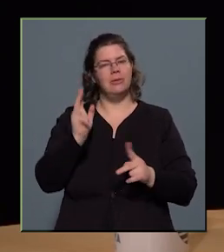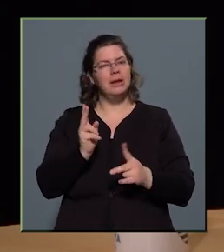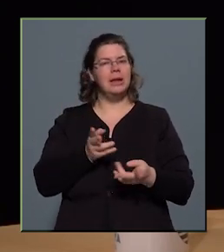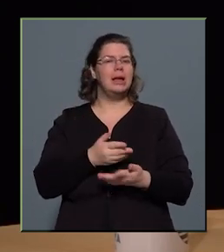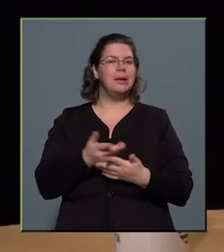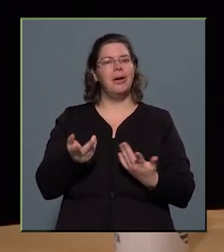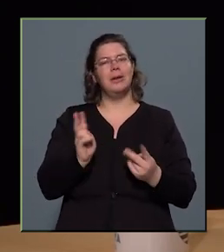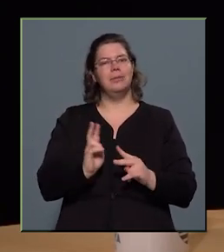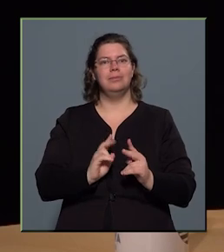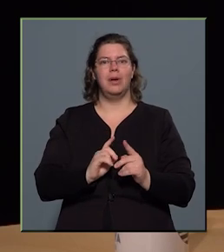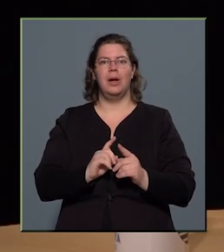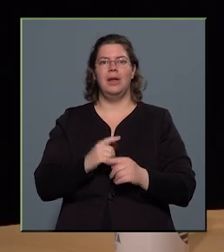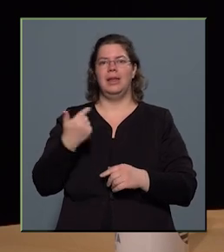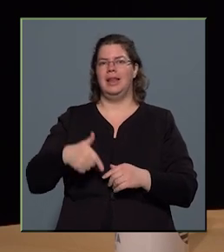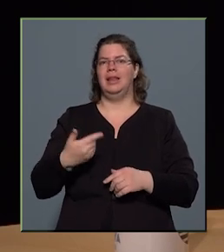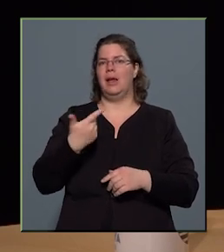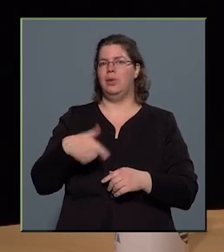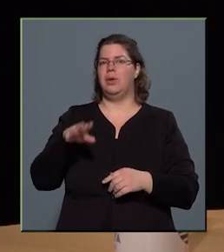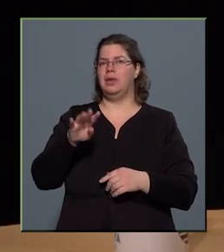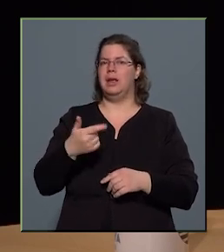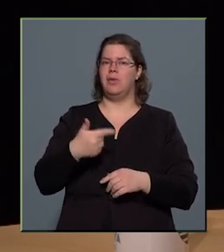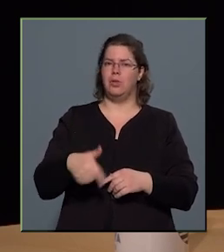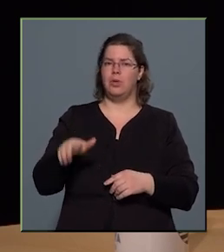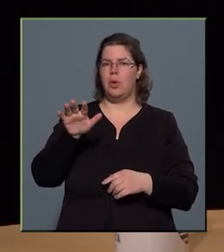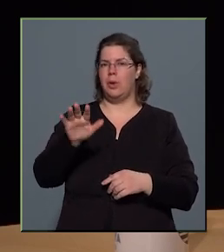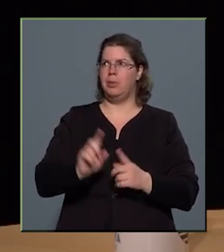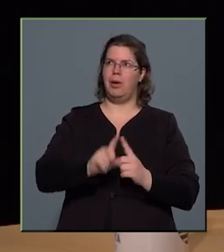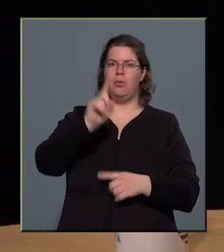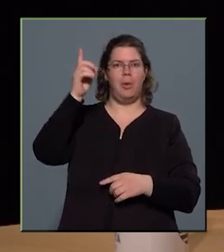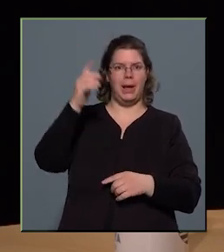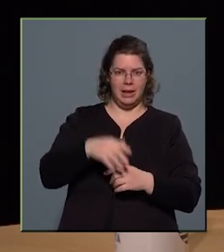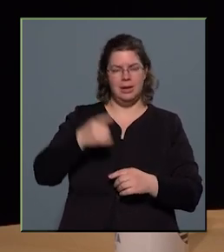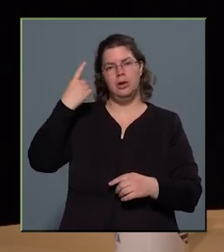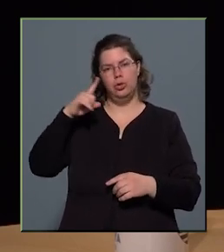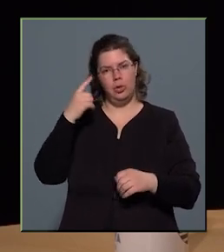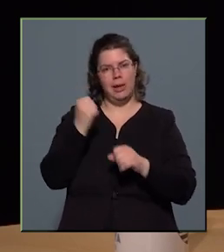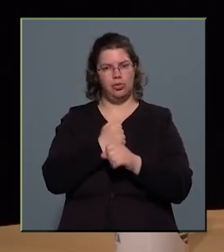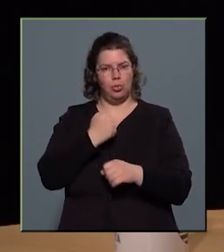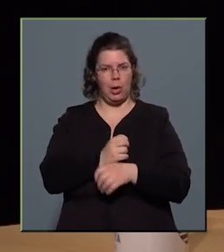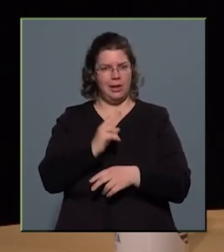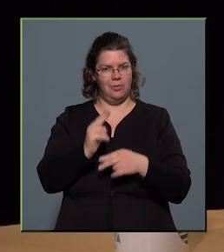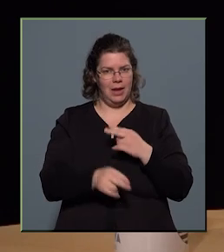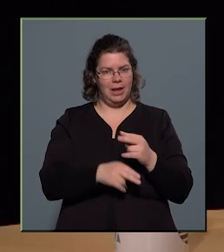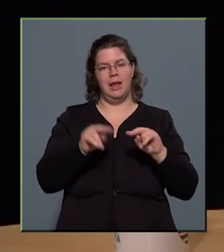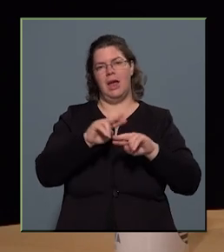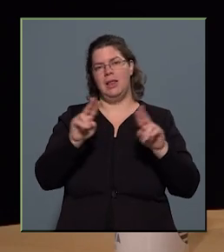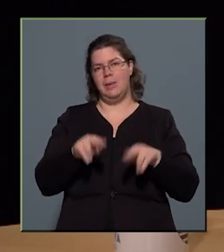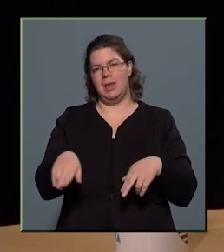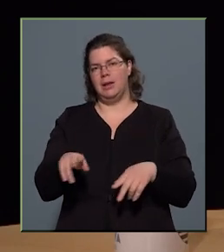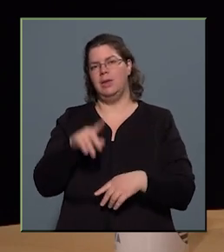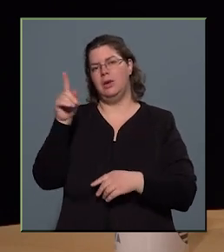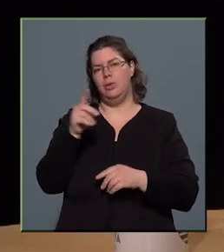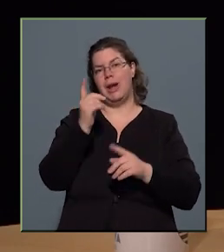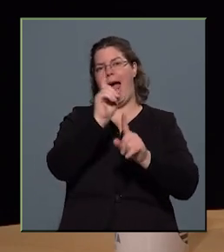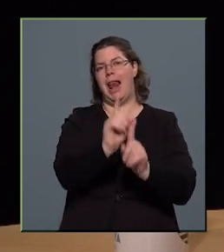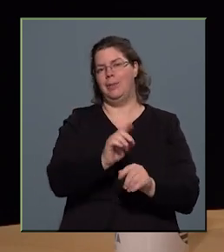fölmehetnek 2024-be vagy 2025-be tudományos munkát végezni a nemzetközi űrállomásra.